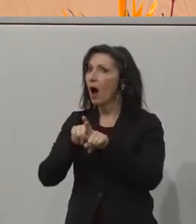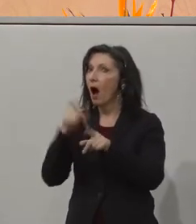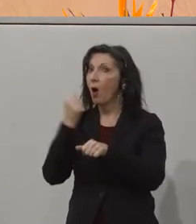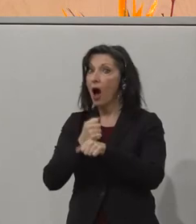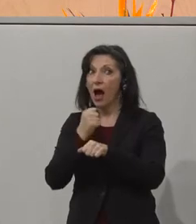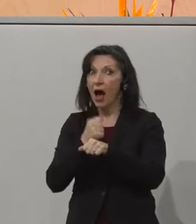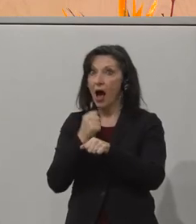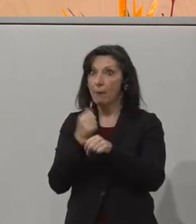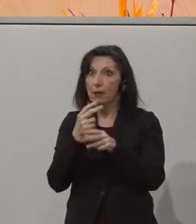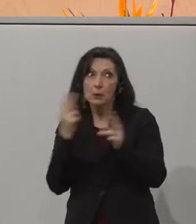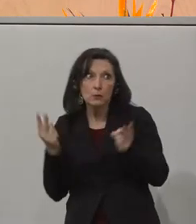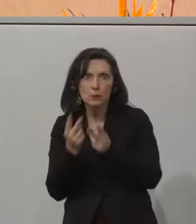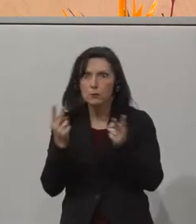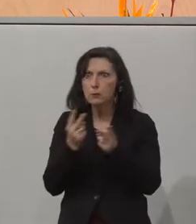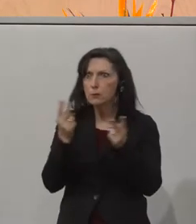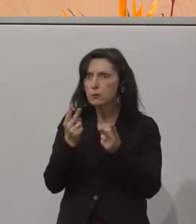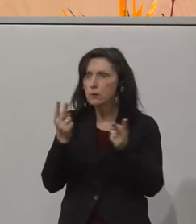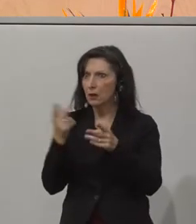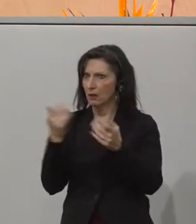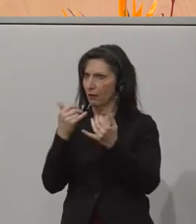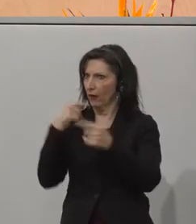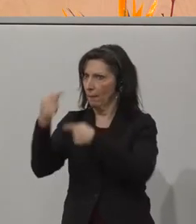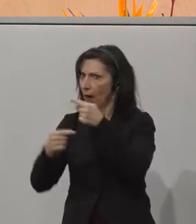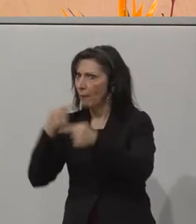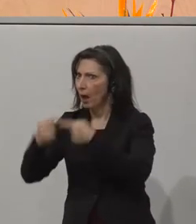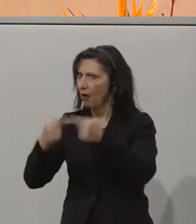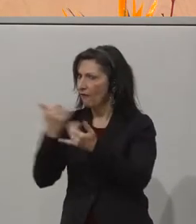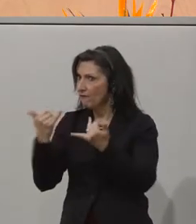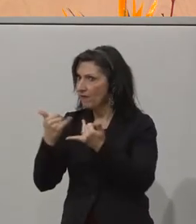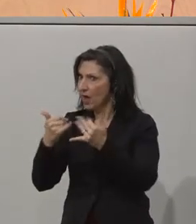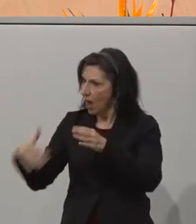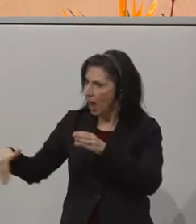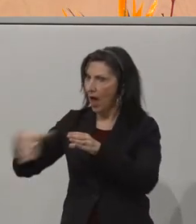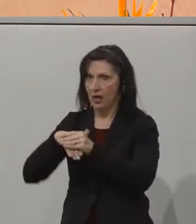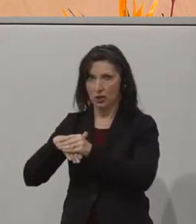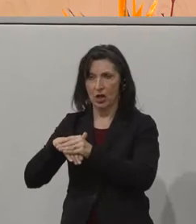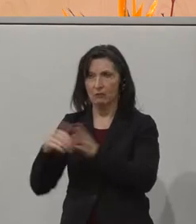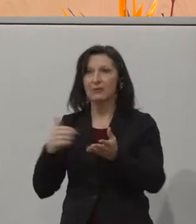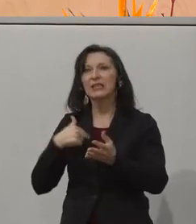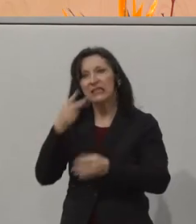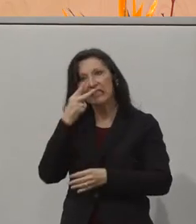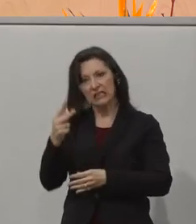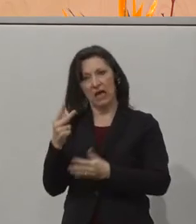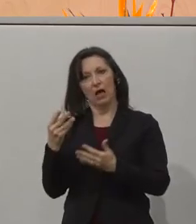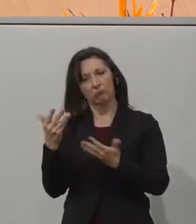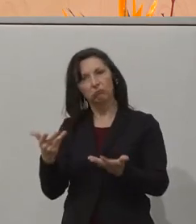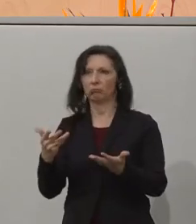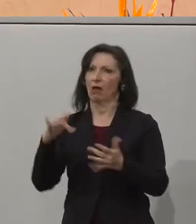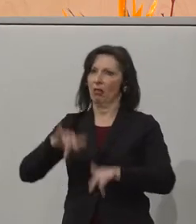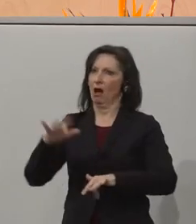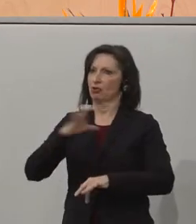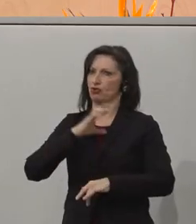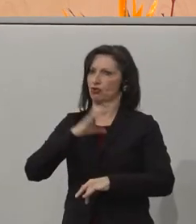und Einstellungsprozess, der sich sicher verändern wird. Ich sehe da große Chancen durch die Kombination von technischen und sozialen